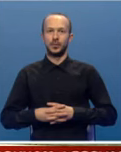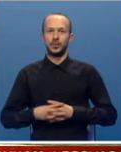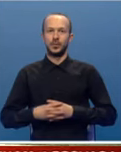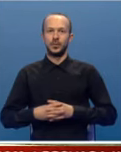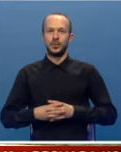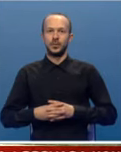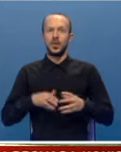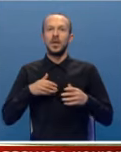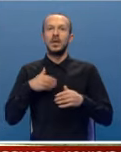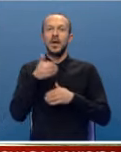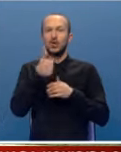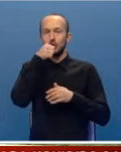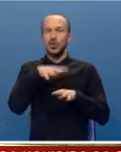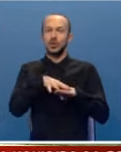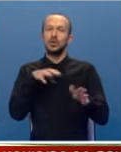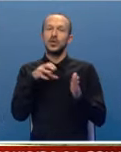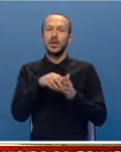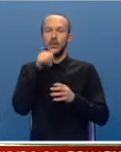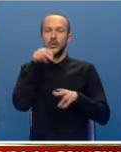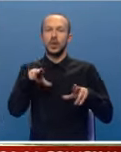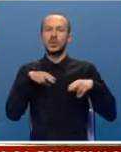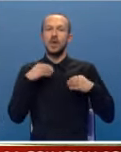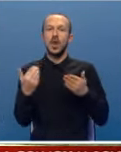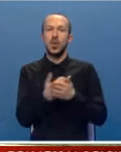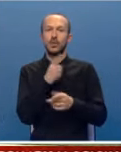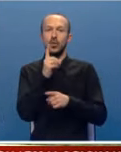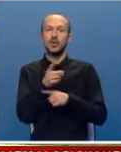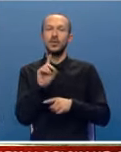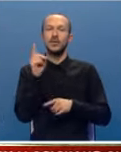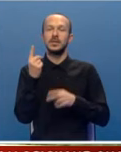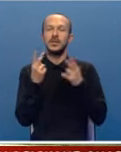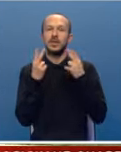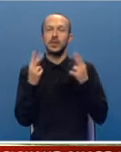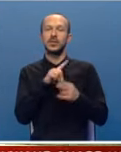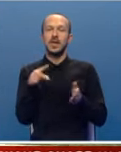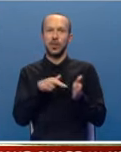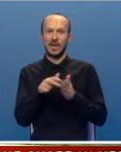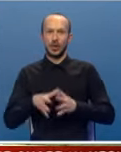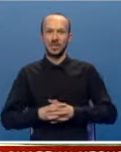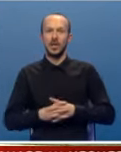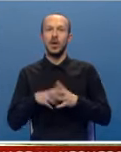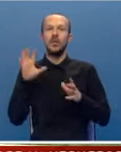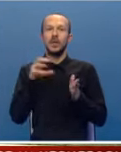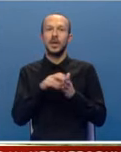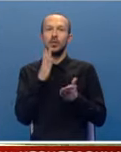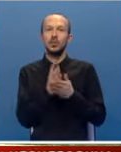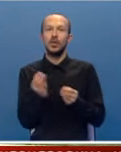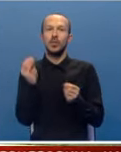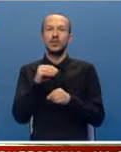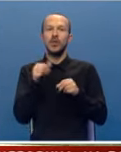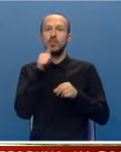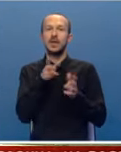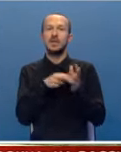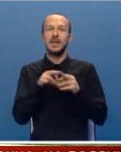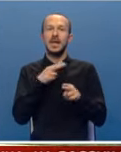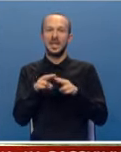Nakon što je Skupština grada Prijedora usvojila novu odluku o visini vrijednosti nepokretnosti, u ovom gradu biće povećan porez